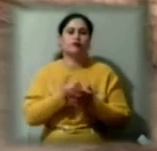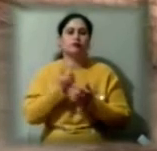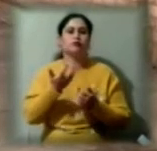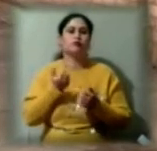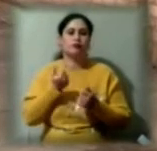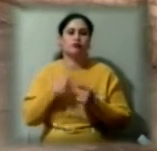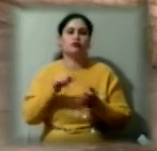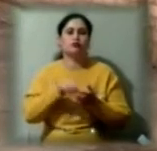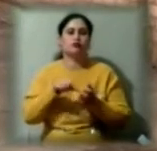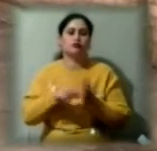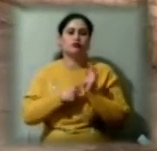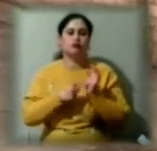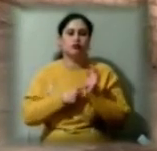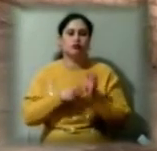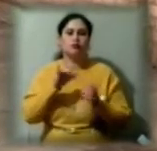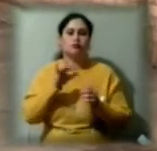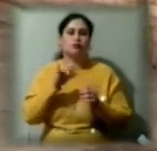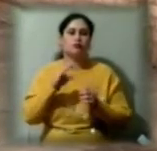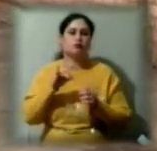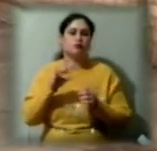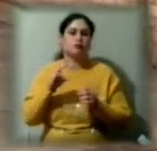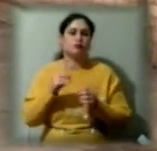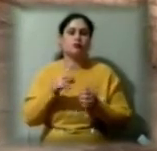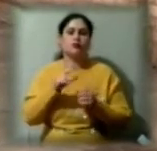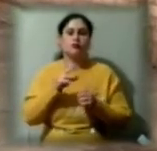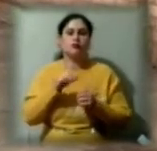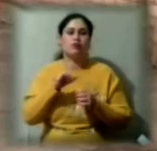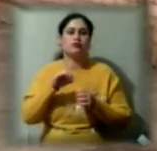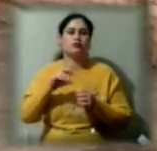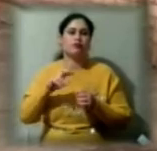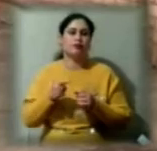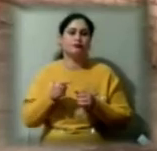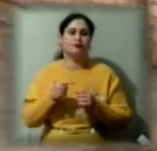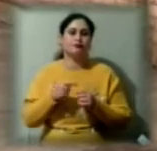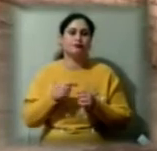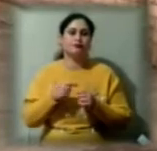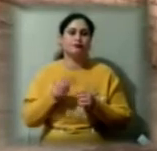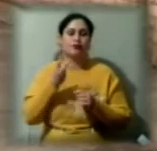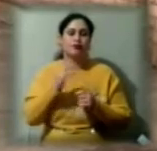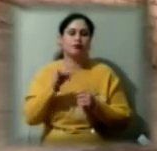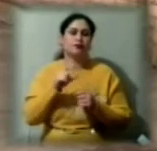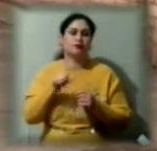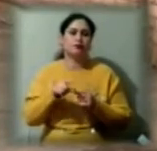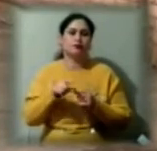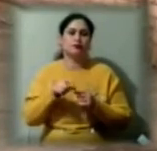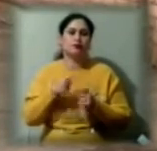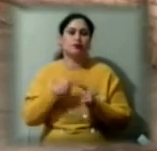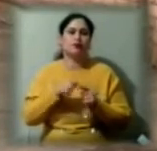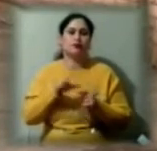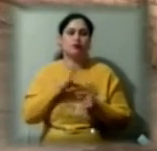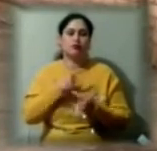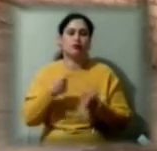дистанційних фестивалях. Два з них, це було у різних країнах,